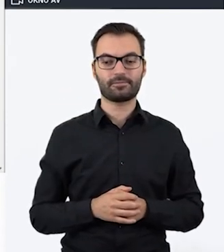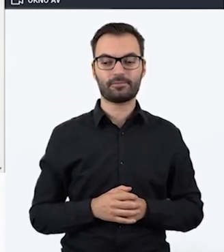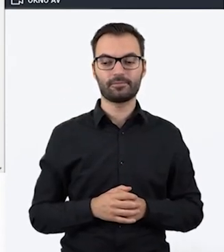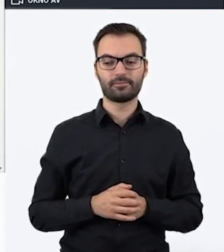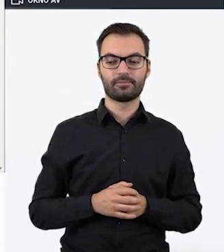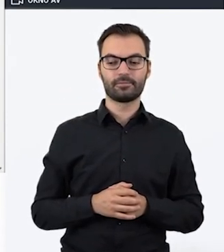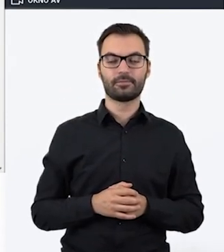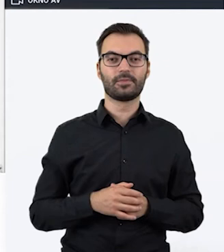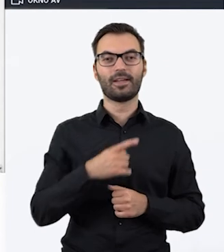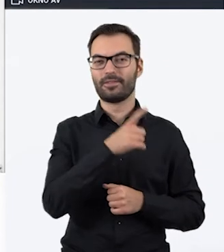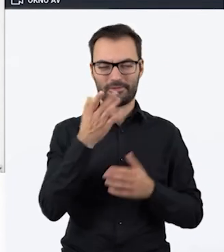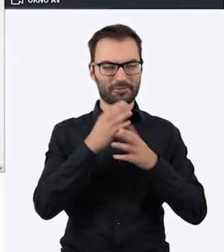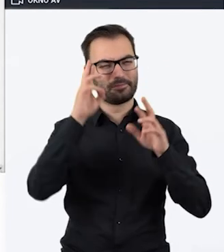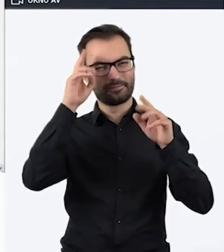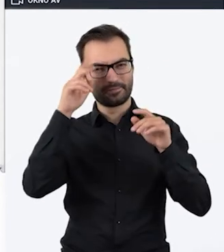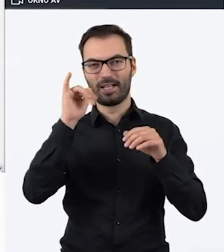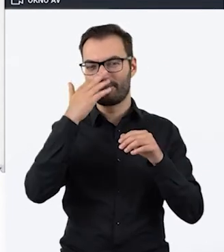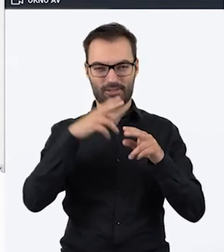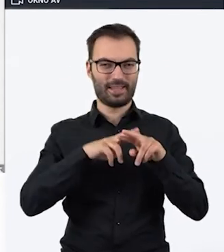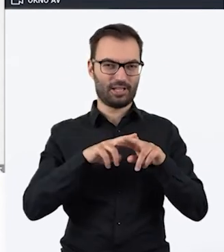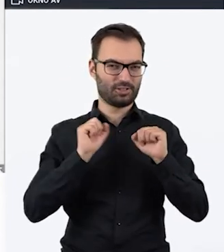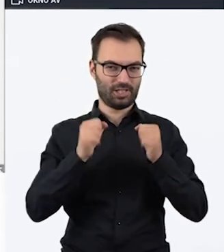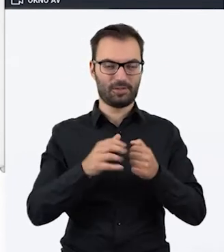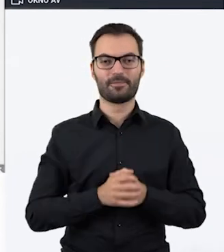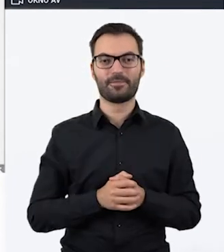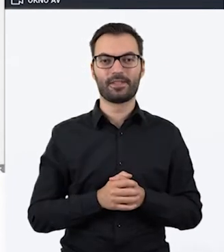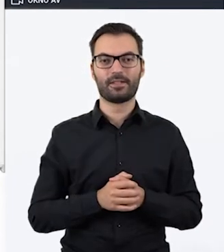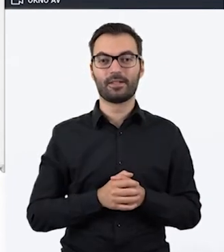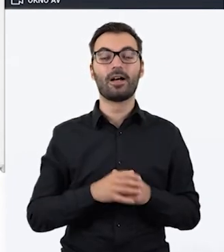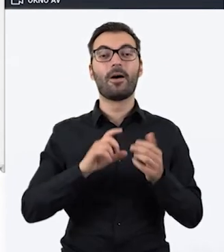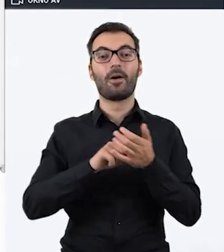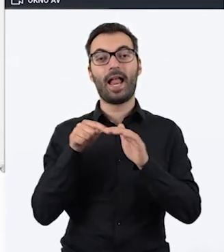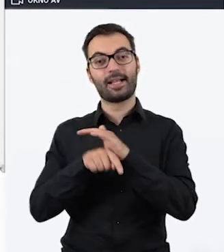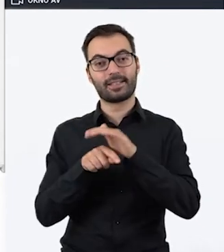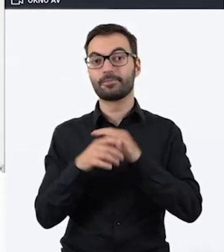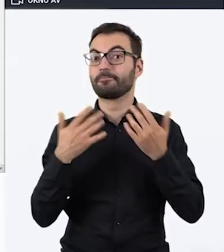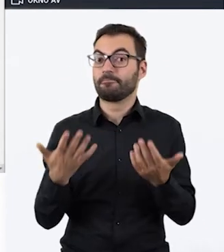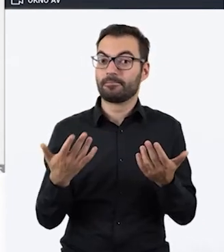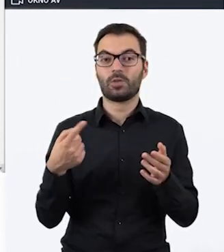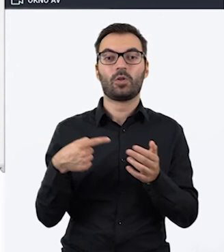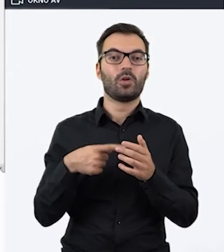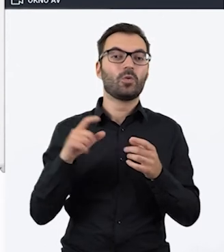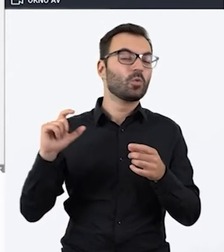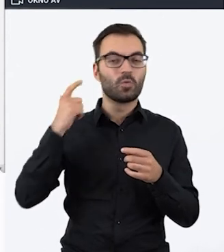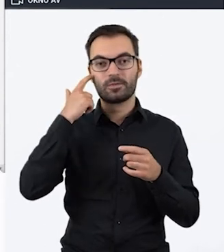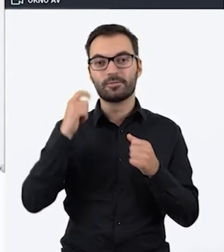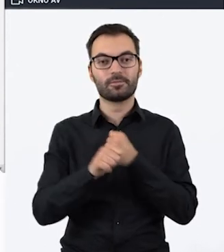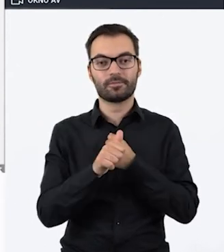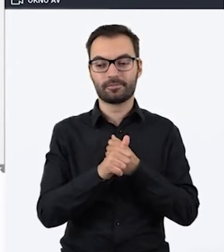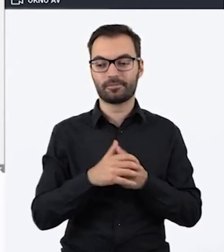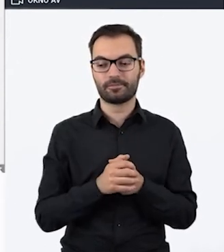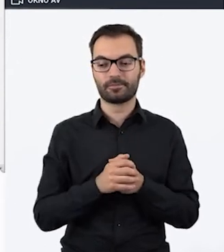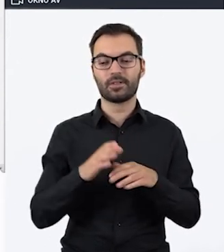wiedzą Państwo mniej więcej, jak to narzędzie działa. Jeżeli chodzi o Escape Room'y, to przede wszystkim tutaj